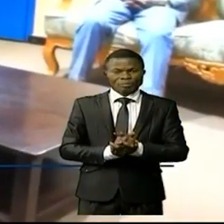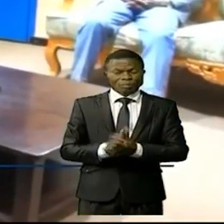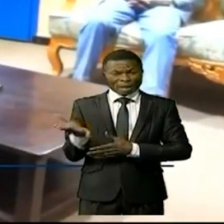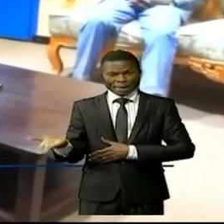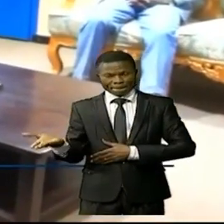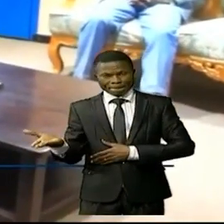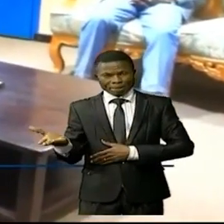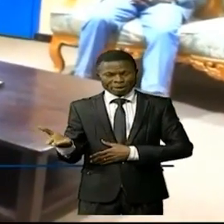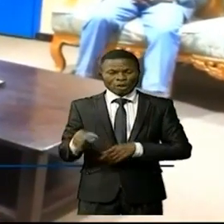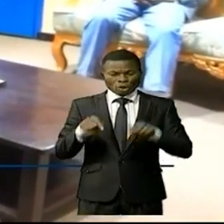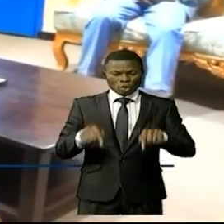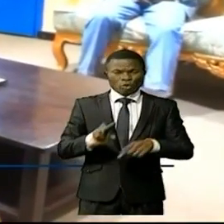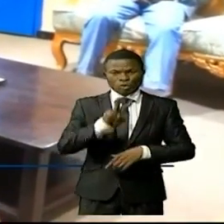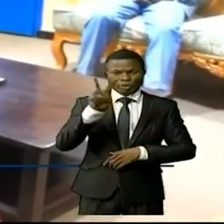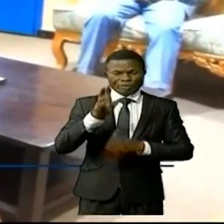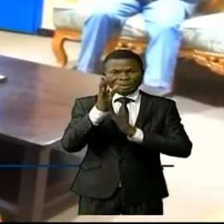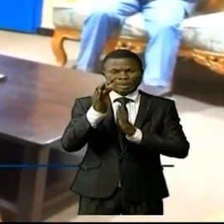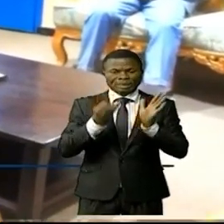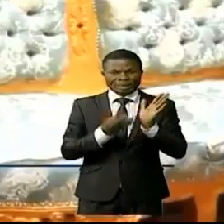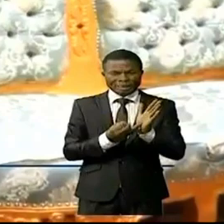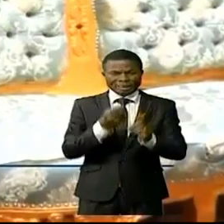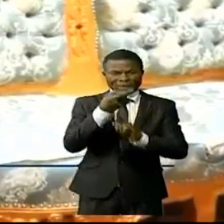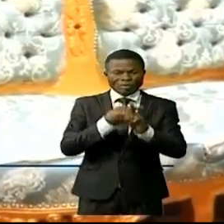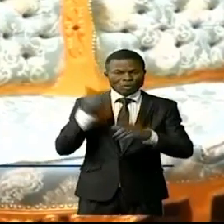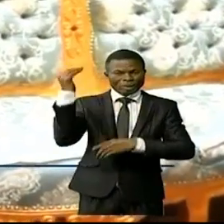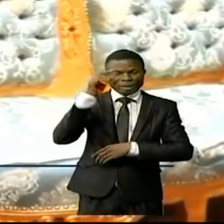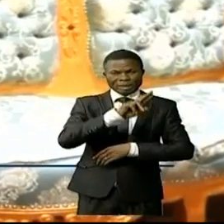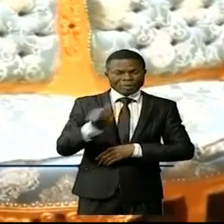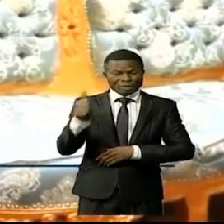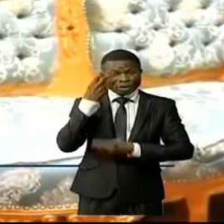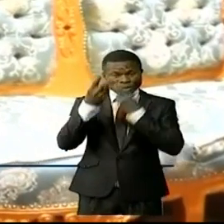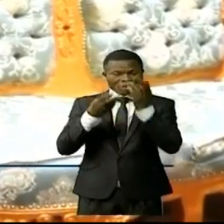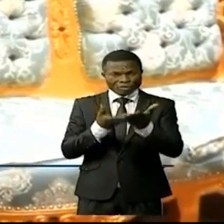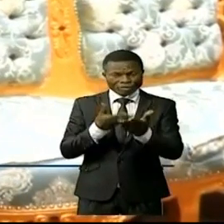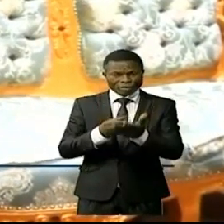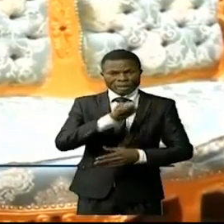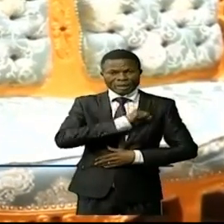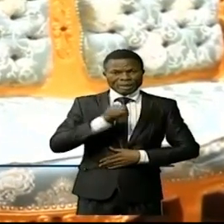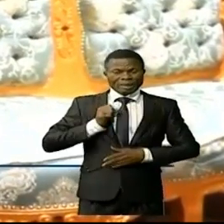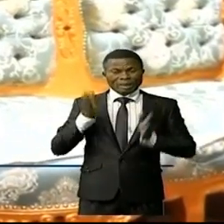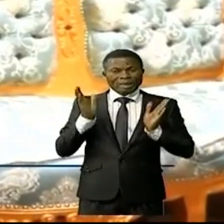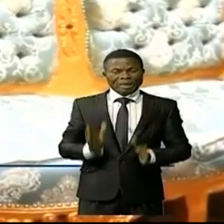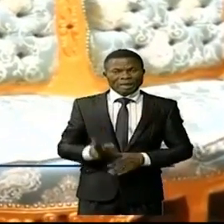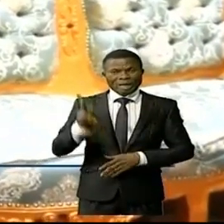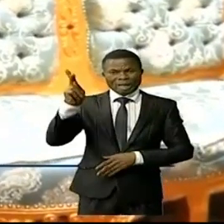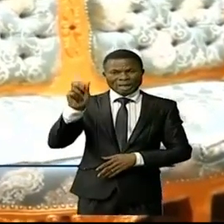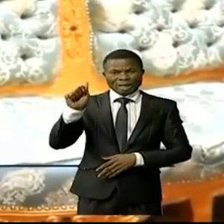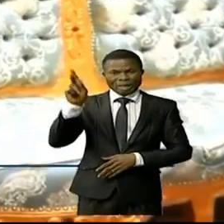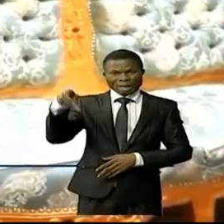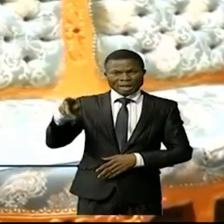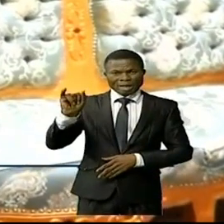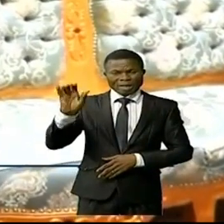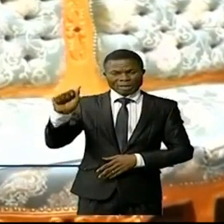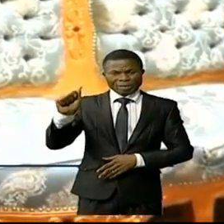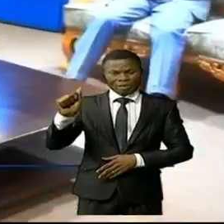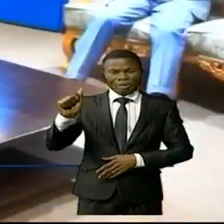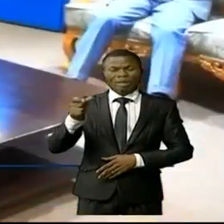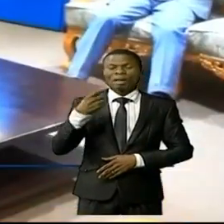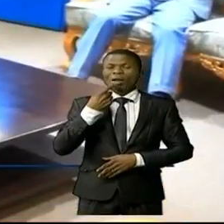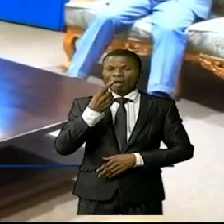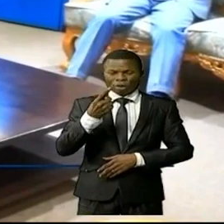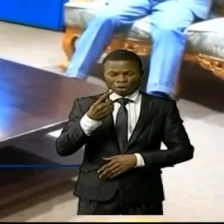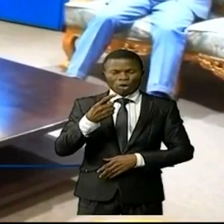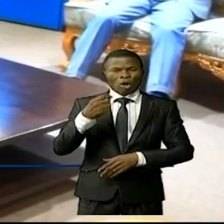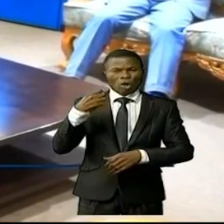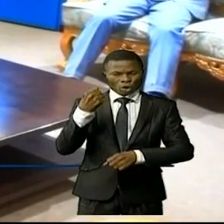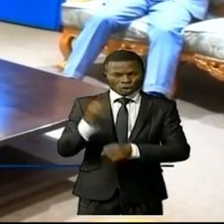de ce vendredi 17 décembre 2021. Cette visite du sénateur Kapiam à l'aube de ses 24 heures de prise de